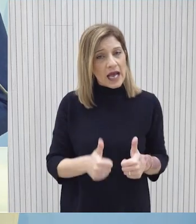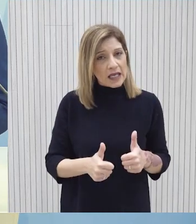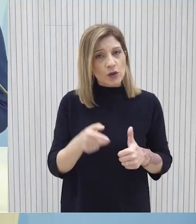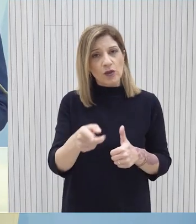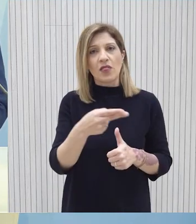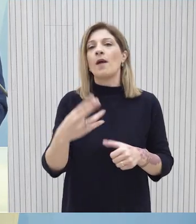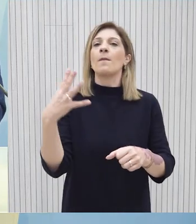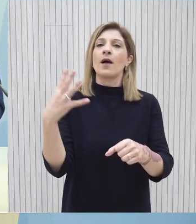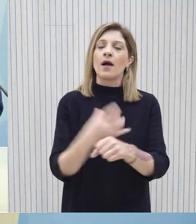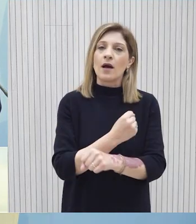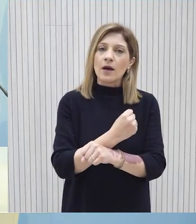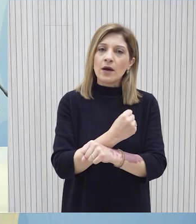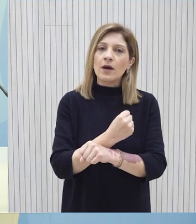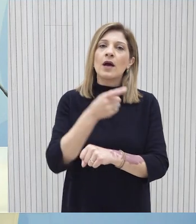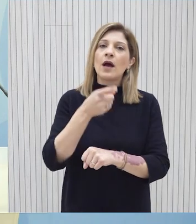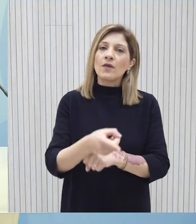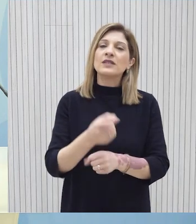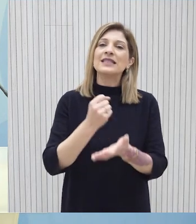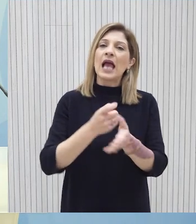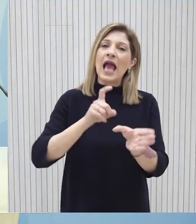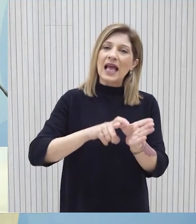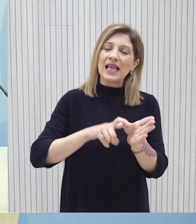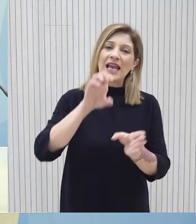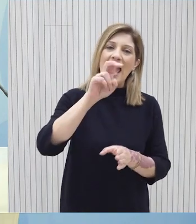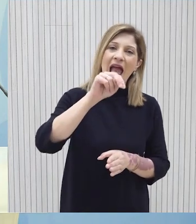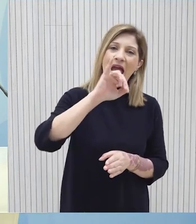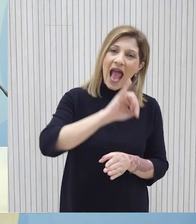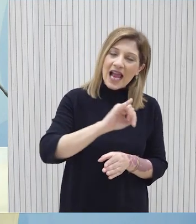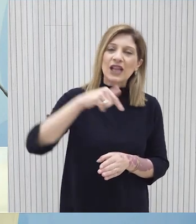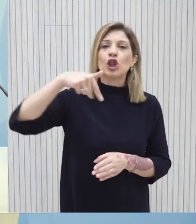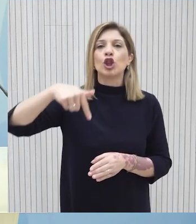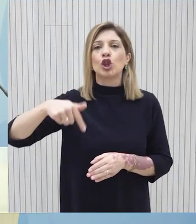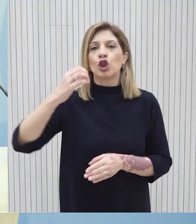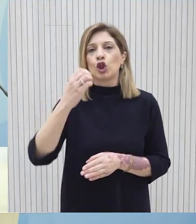επιτυχή ολοκλήρωση των εργασιών της Κόρονος 2 και οι εταιρείες Eni και Total Energies.